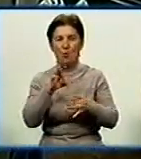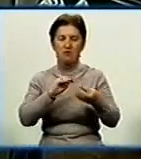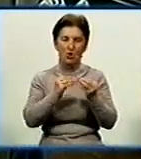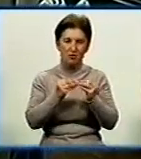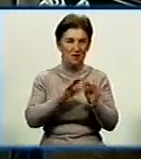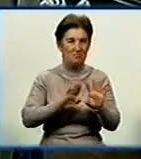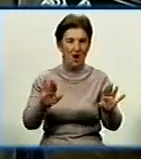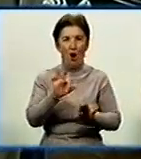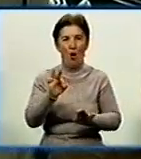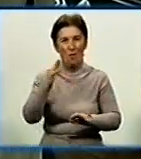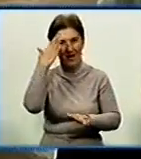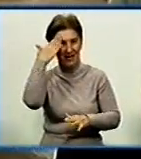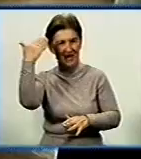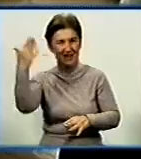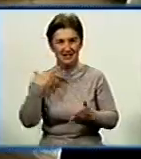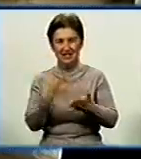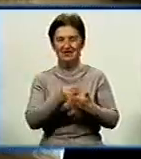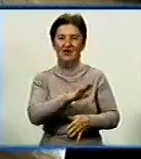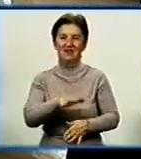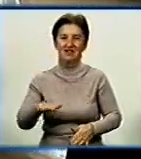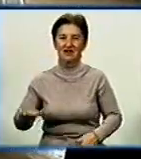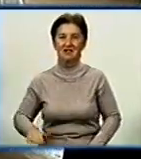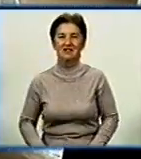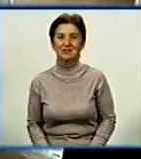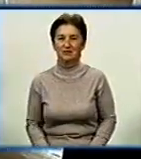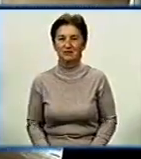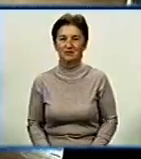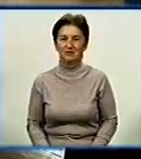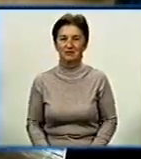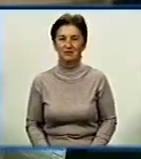а про таланти своїх дітей. Віра Шестакова, Олександр Катеруша, День за Днем.